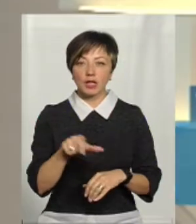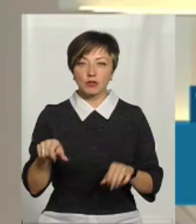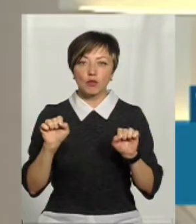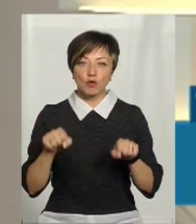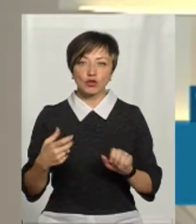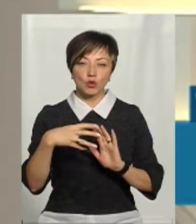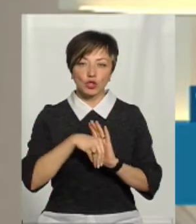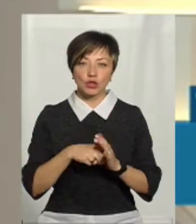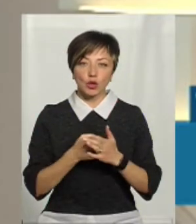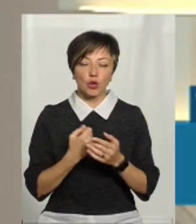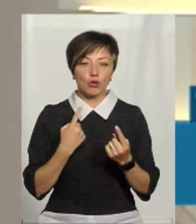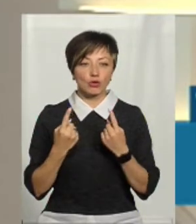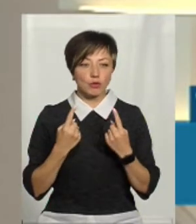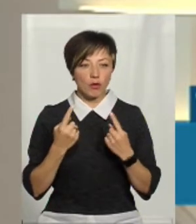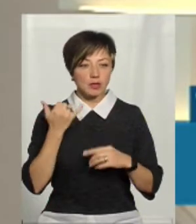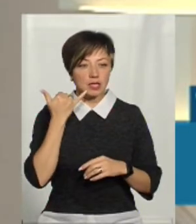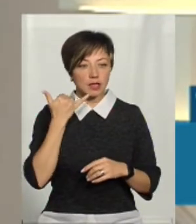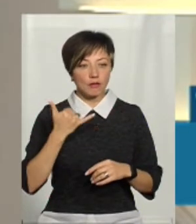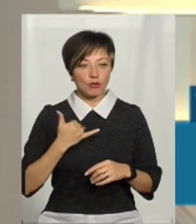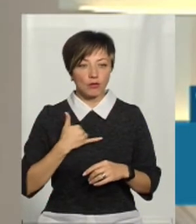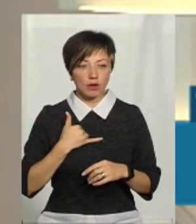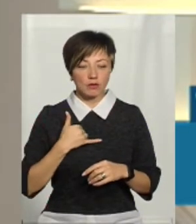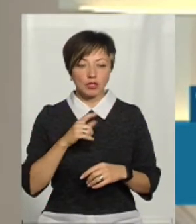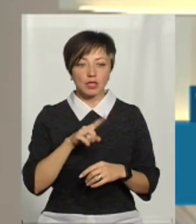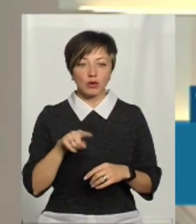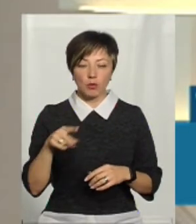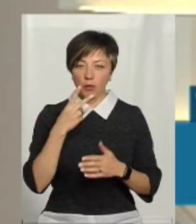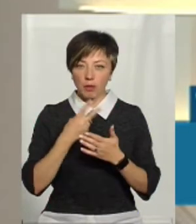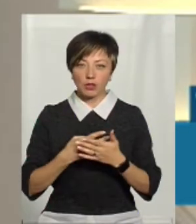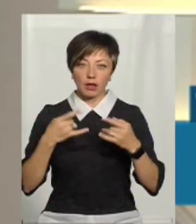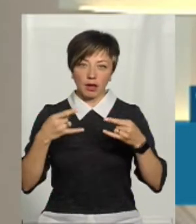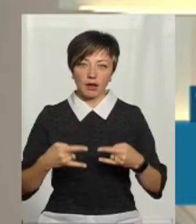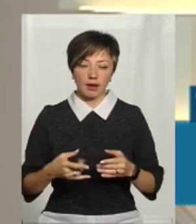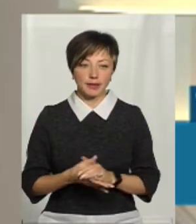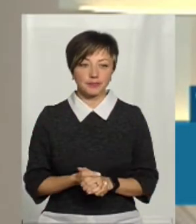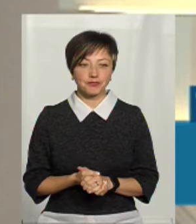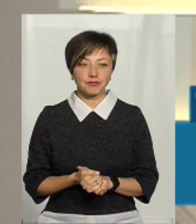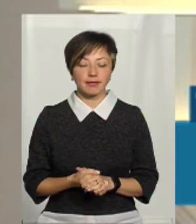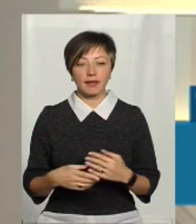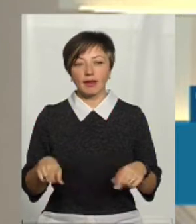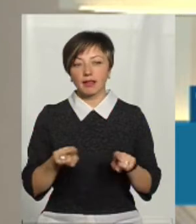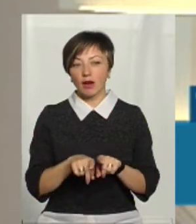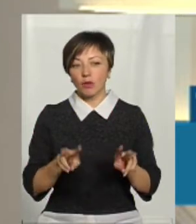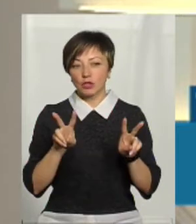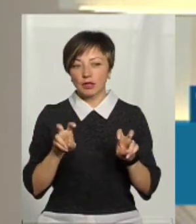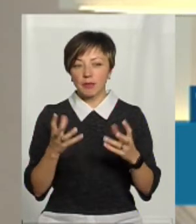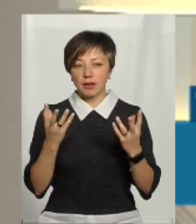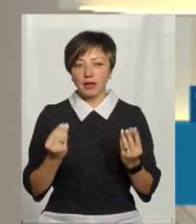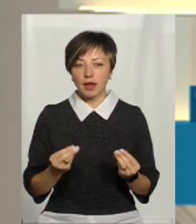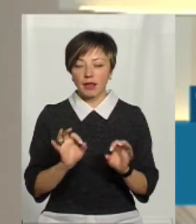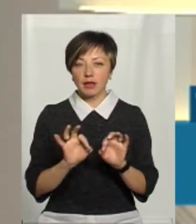можете долучитися до розмови, зателефонувавши за номером, який бачите на екрані. Також тема дня